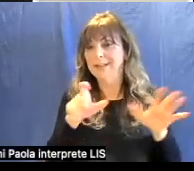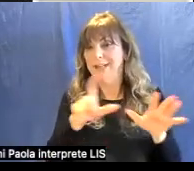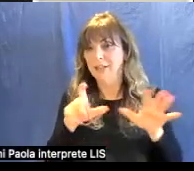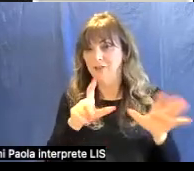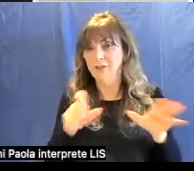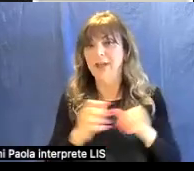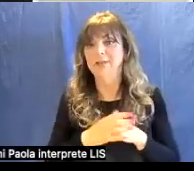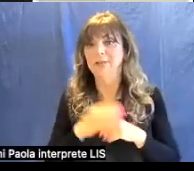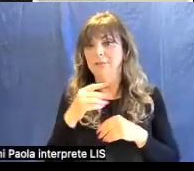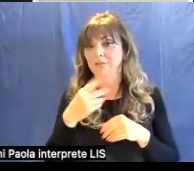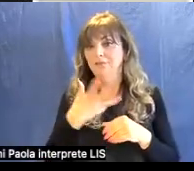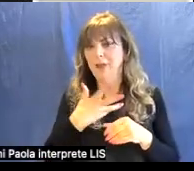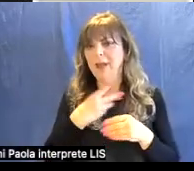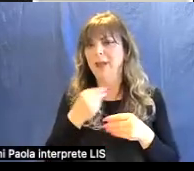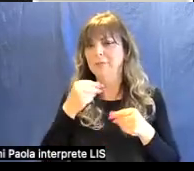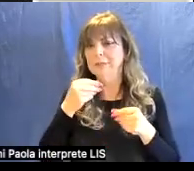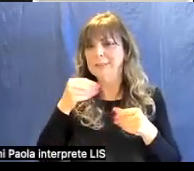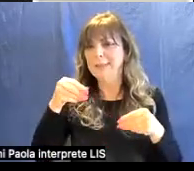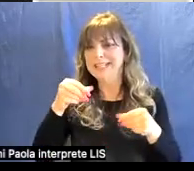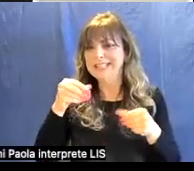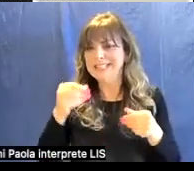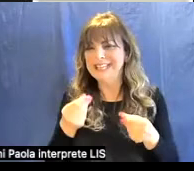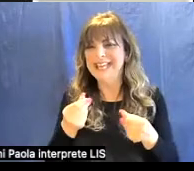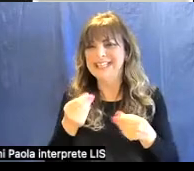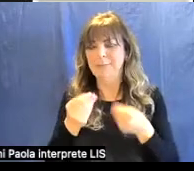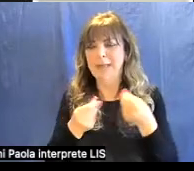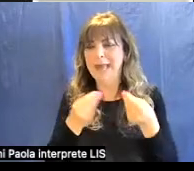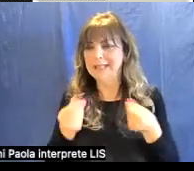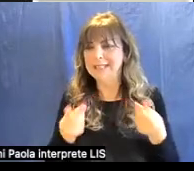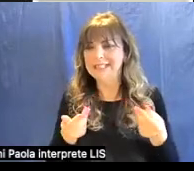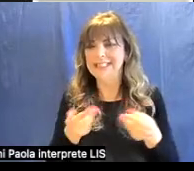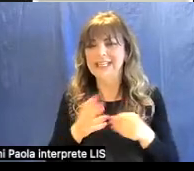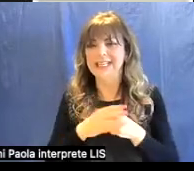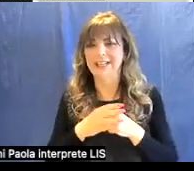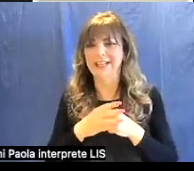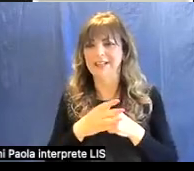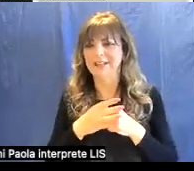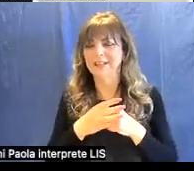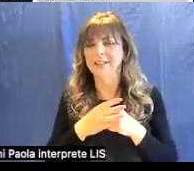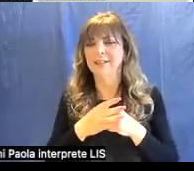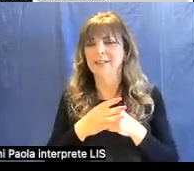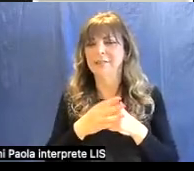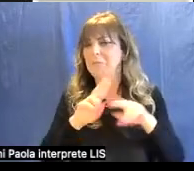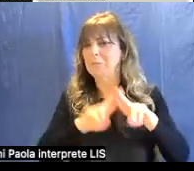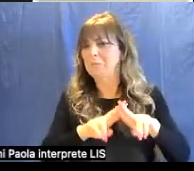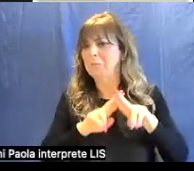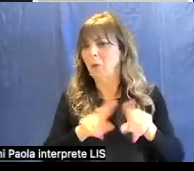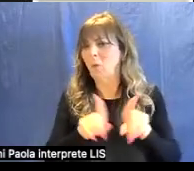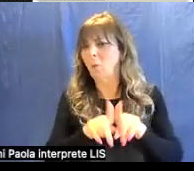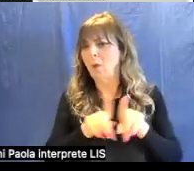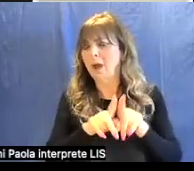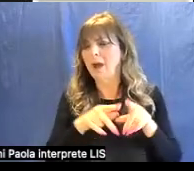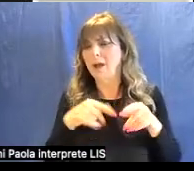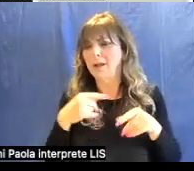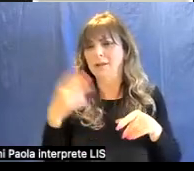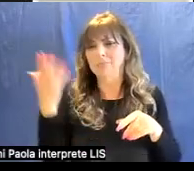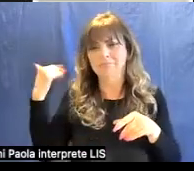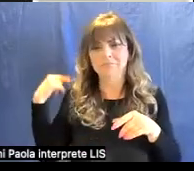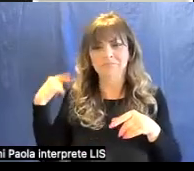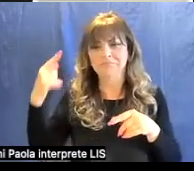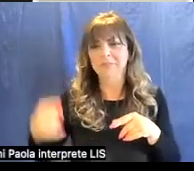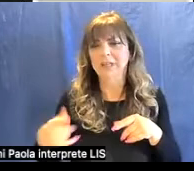spezieria che è rimasta sostanzialmente intatta nei secoli comprende la sala dei